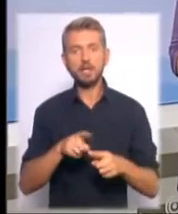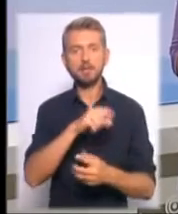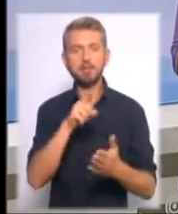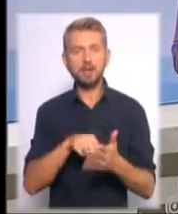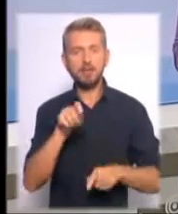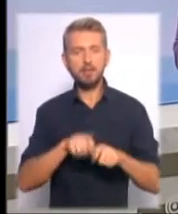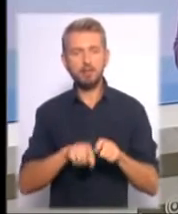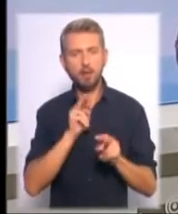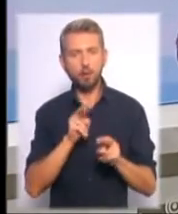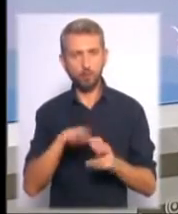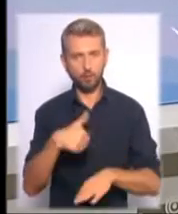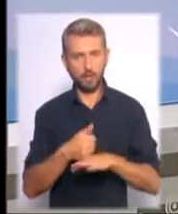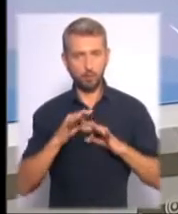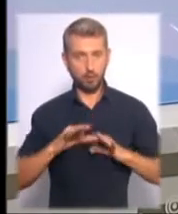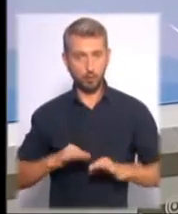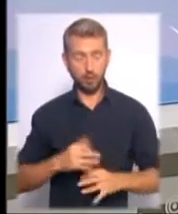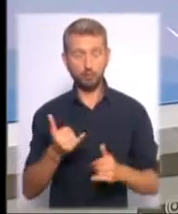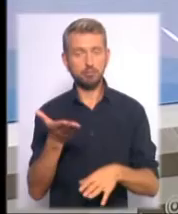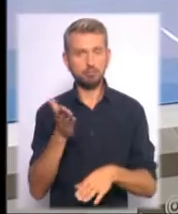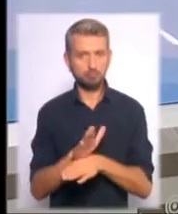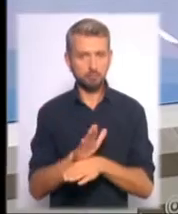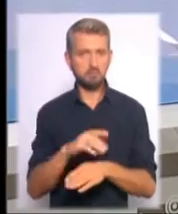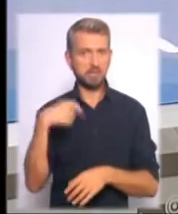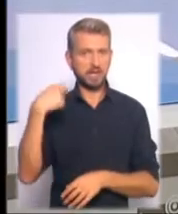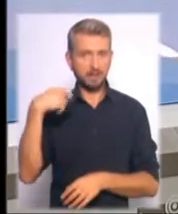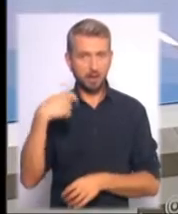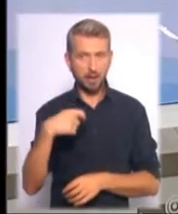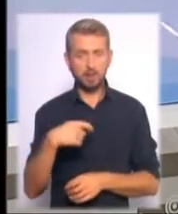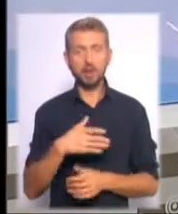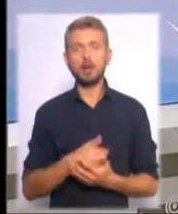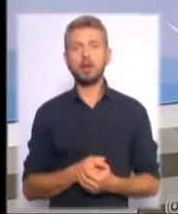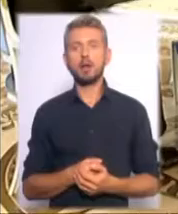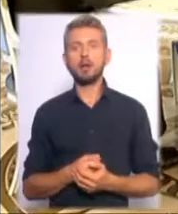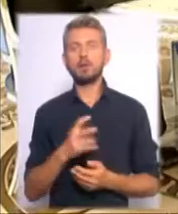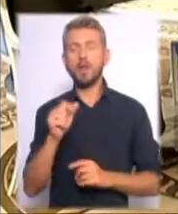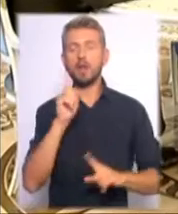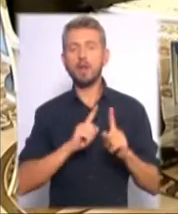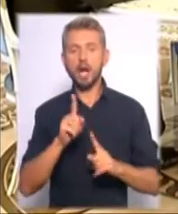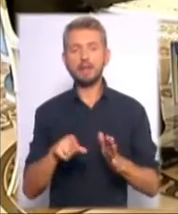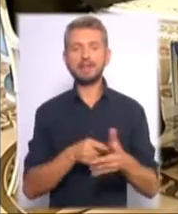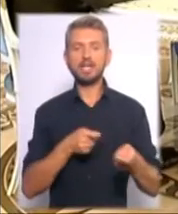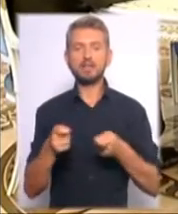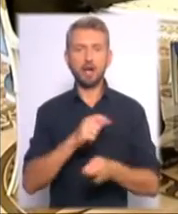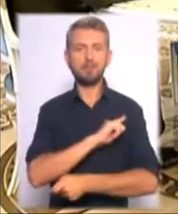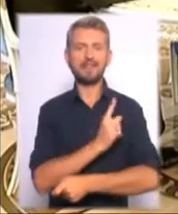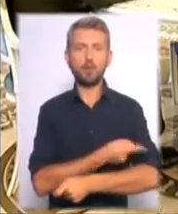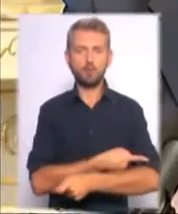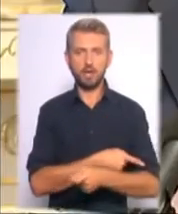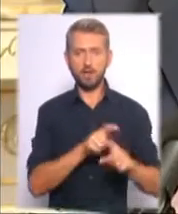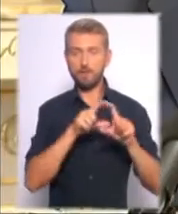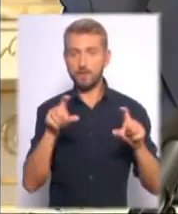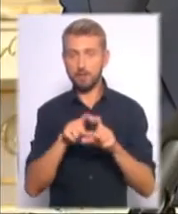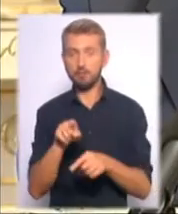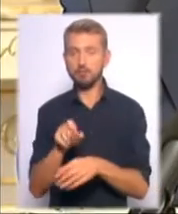контроль у Генпрокуратурі сьогодні розпорядився президент. На нараді з керівниками силових відомств Петро Порошенко доручив міністру МВС докласти